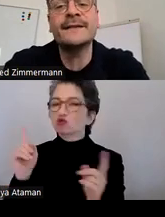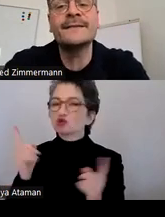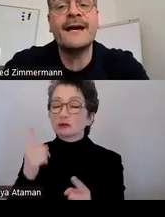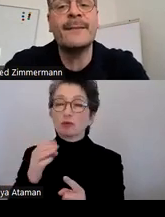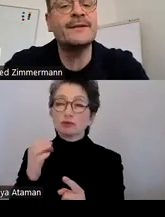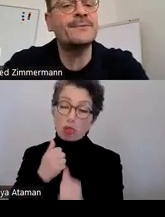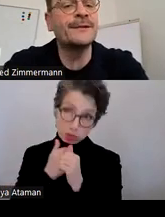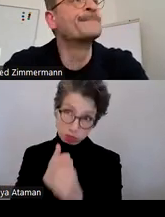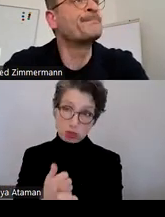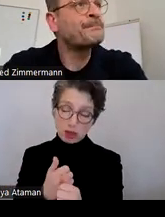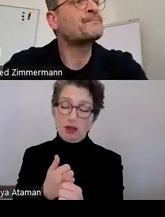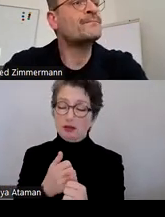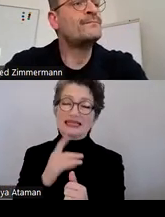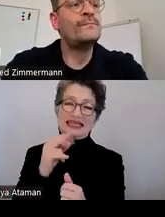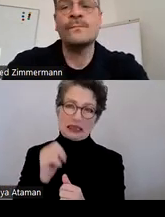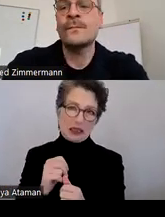Atkinson Hyperlegible.